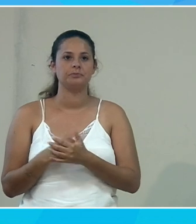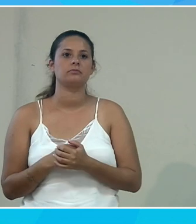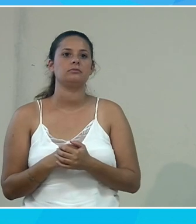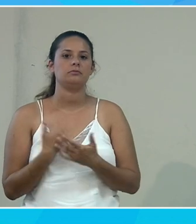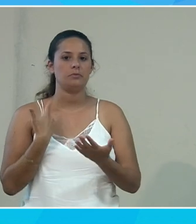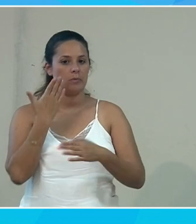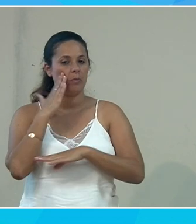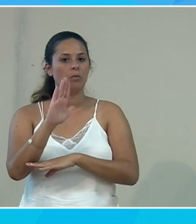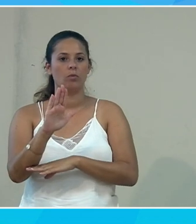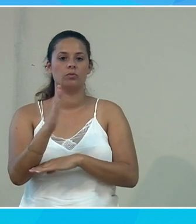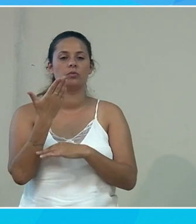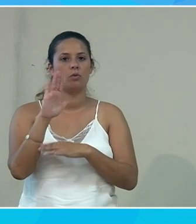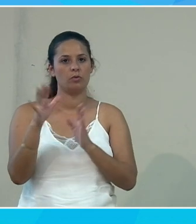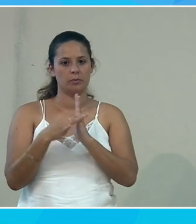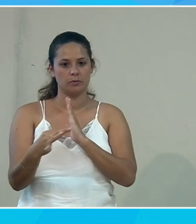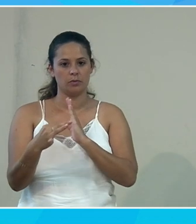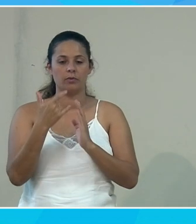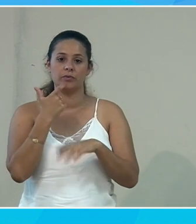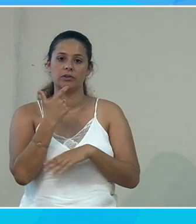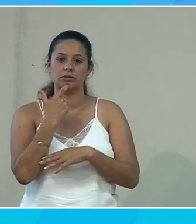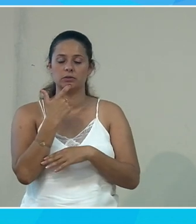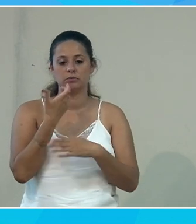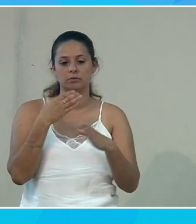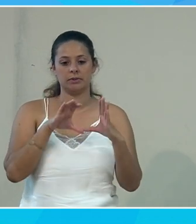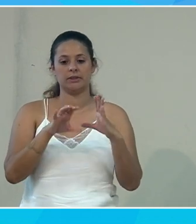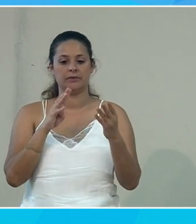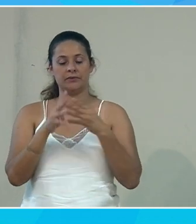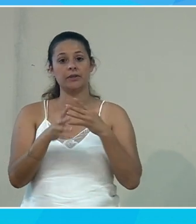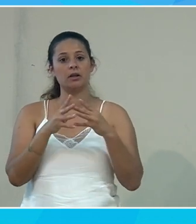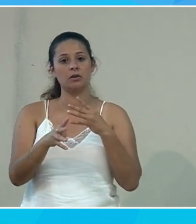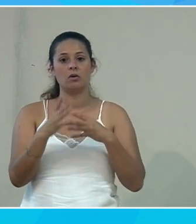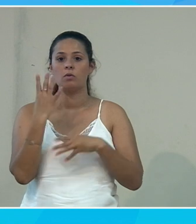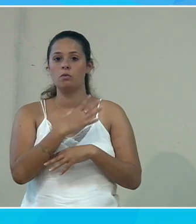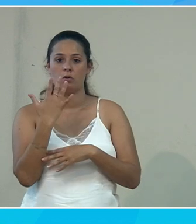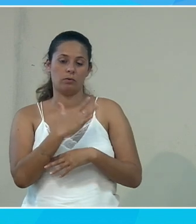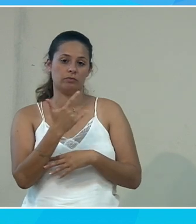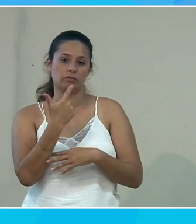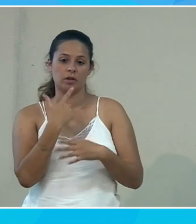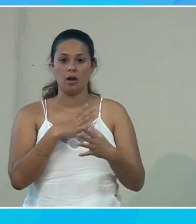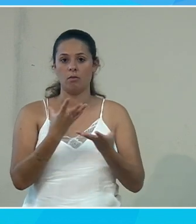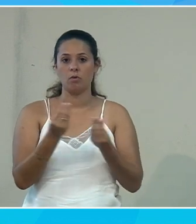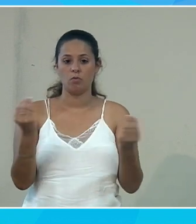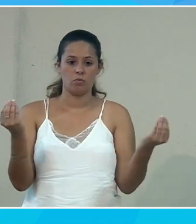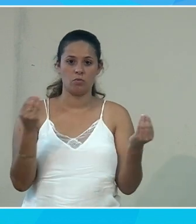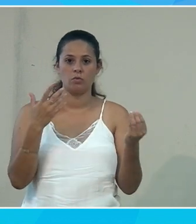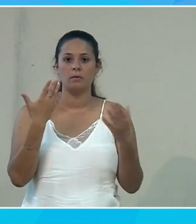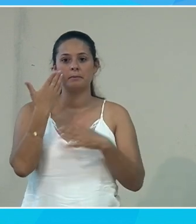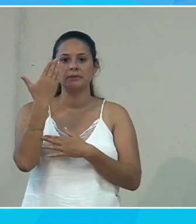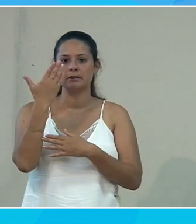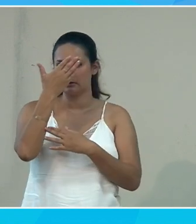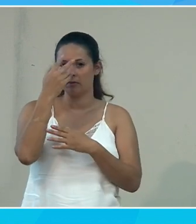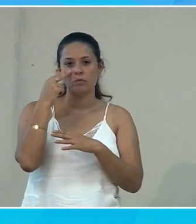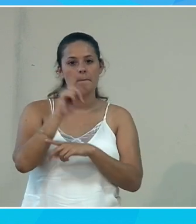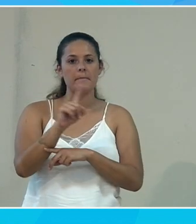Je vais vous montrer une autre option, c'est la partie filtre de couleurs. Donc, on a beaucoup de gens qui sont daltoniens, par exemple.